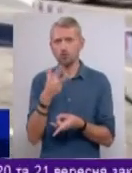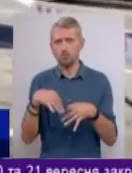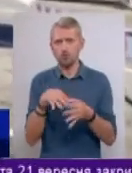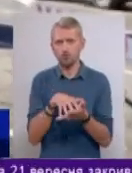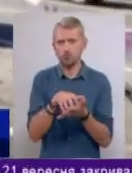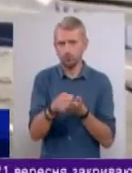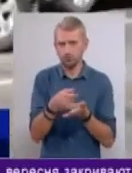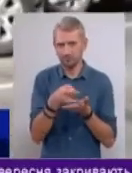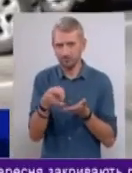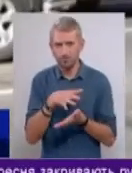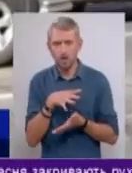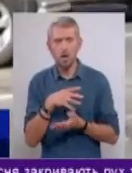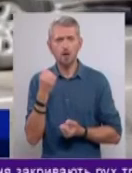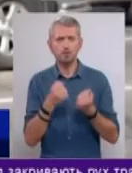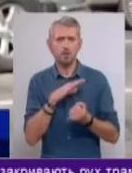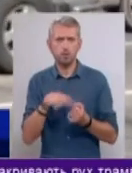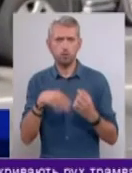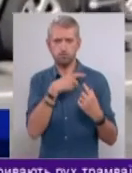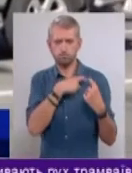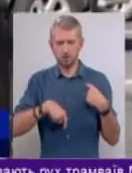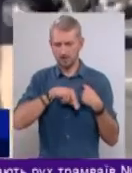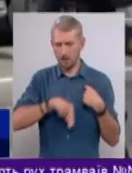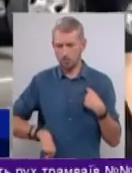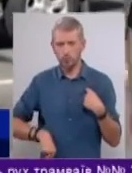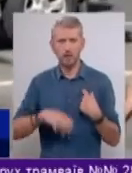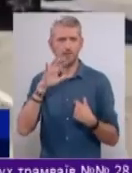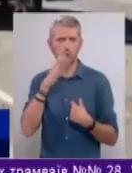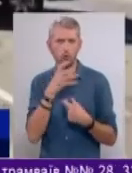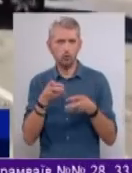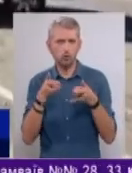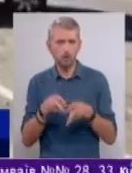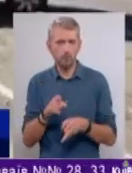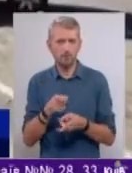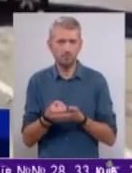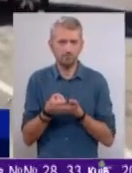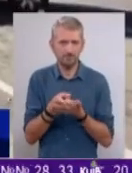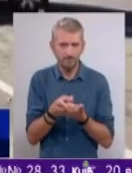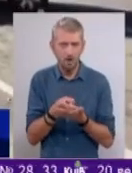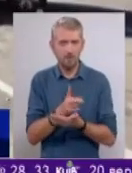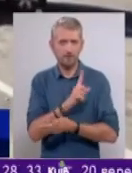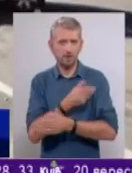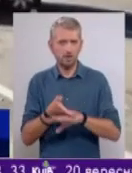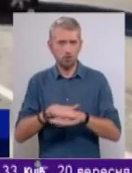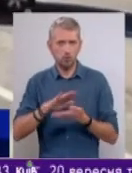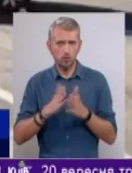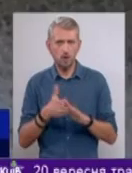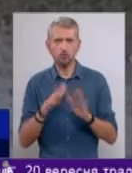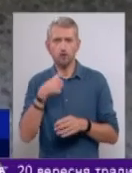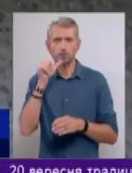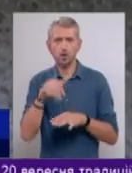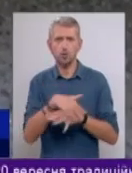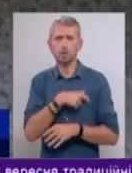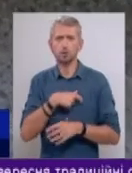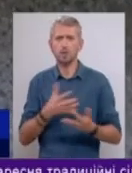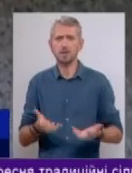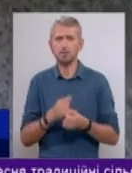машини. Кермувальник не був пристепнутий, тож серйозно постраждав. Він у реанімації, у критичному стані. Нагадаю, лише вчора народні депутати